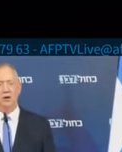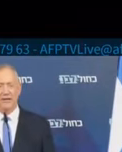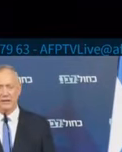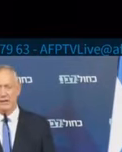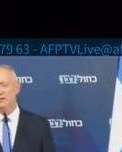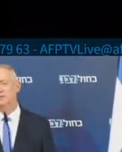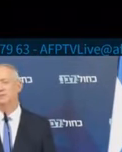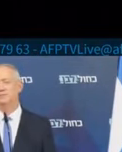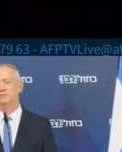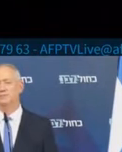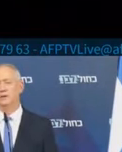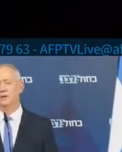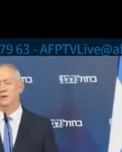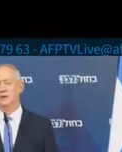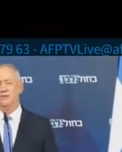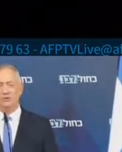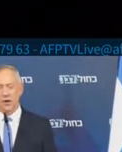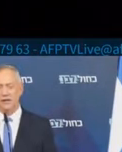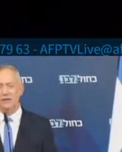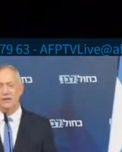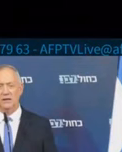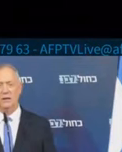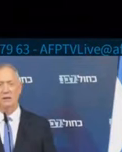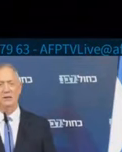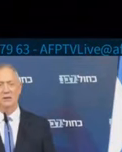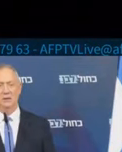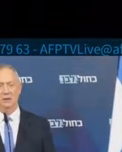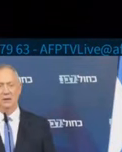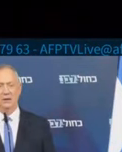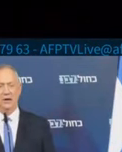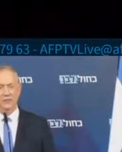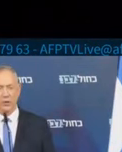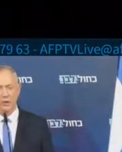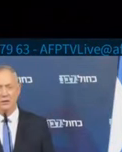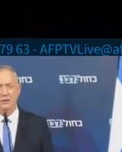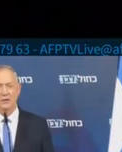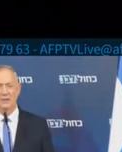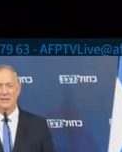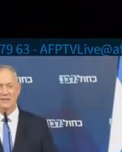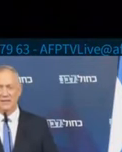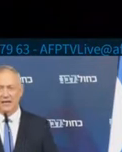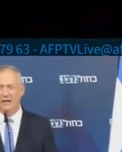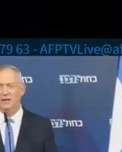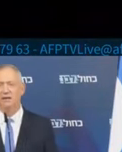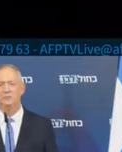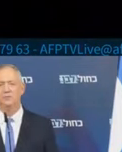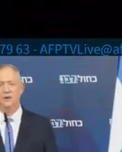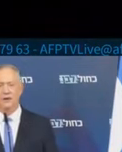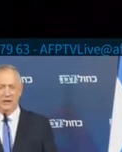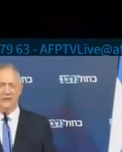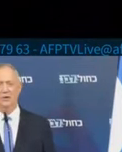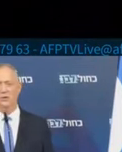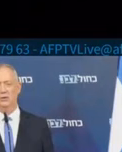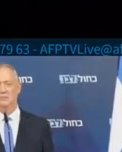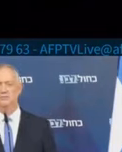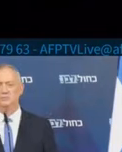souffrent d'autres maladies doivent pouvoir continuer à consulter leur médecin. Car il n'y a pas que le virus qui tue. L'extrême